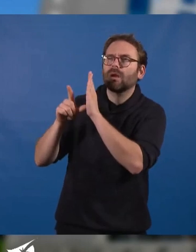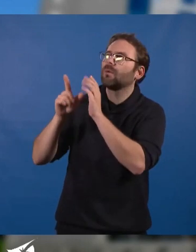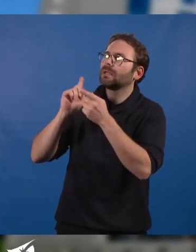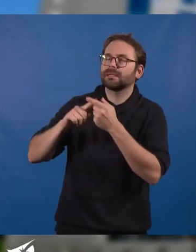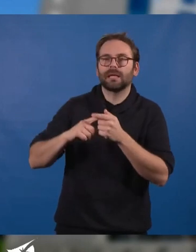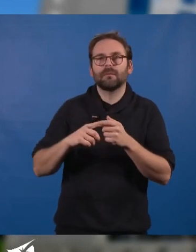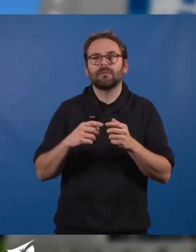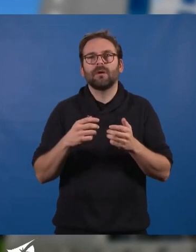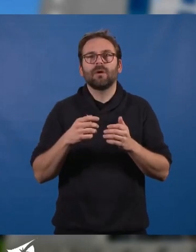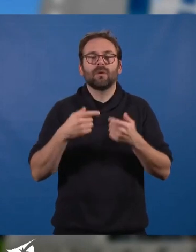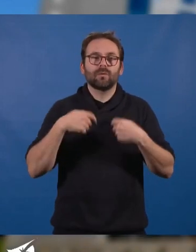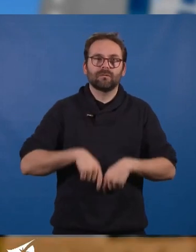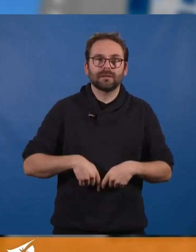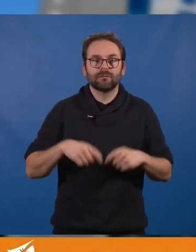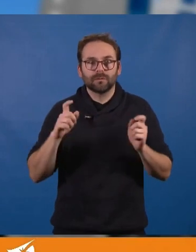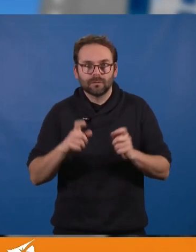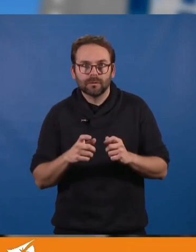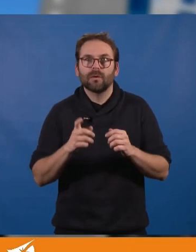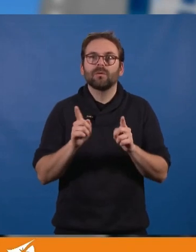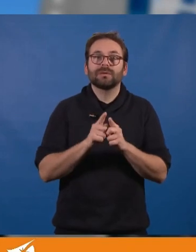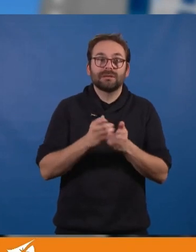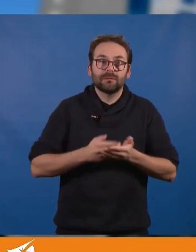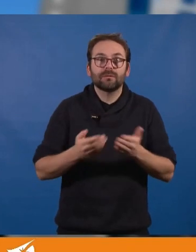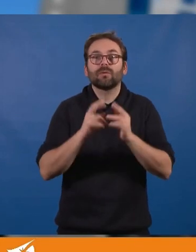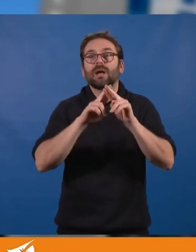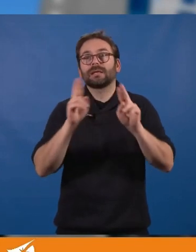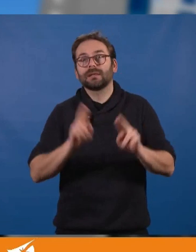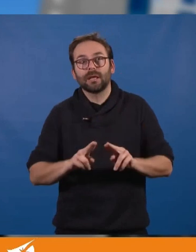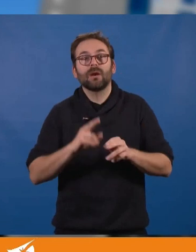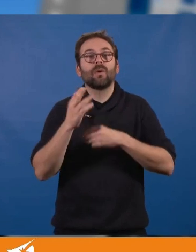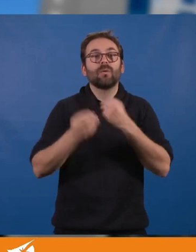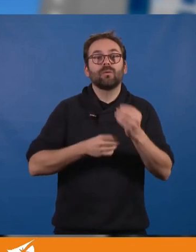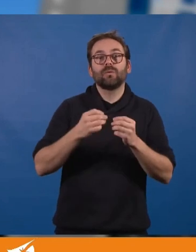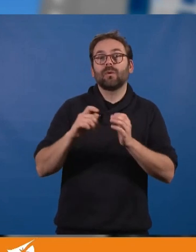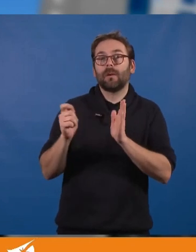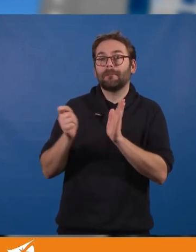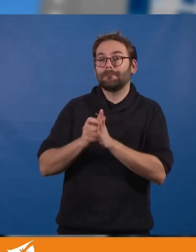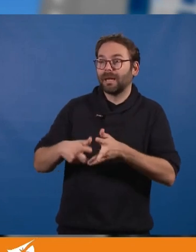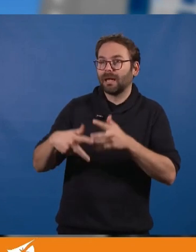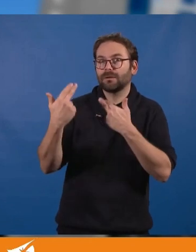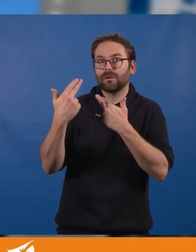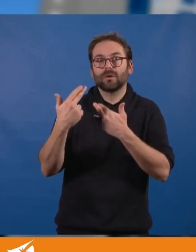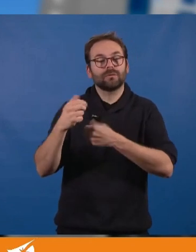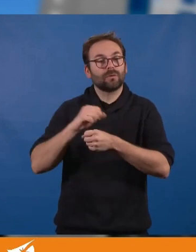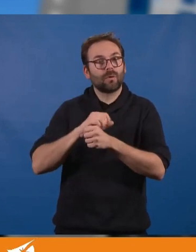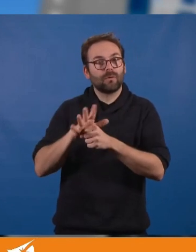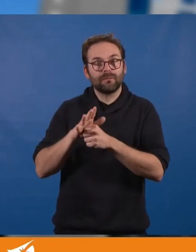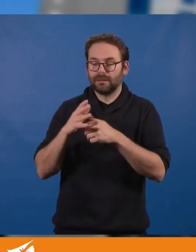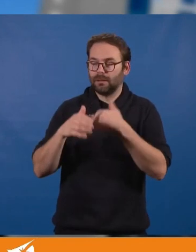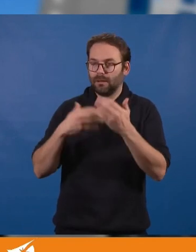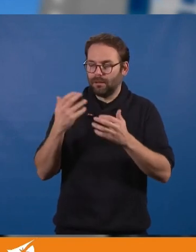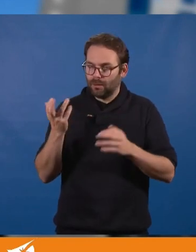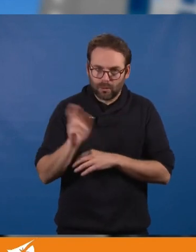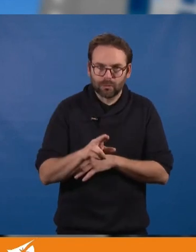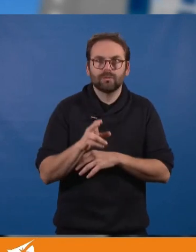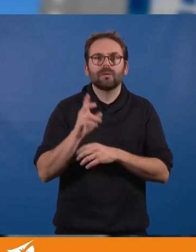'austérité du gouvernement, la situation internationale, ou le retour après la période Covid des injonctions au pacte de stabilité de'Union